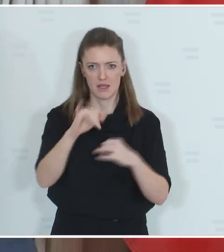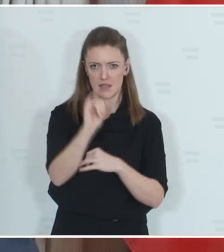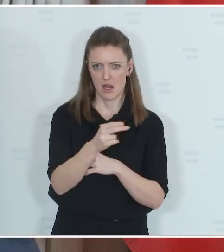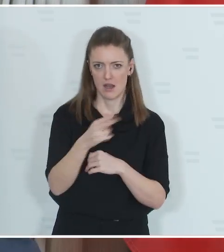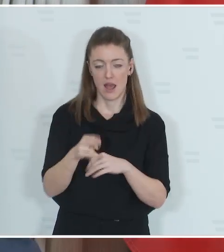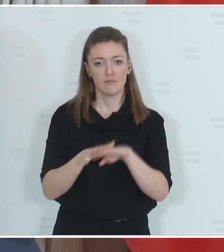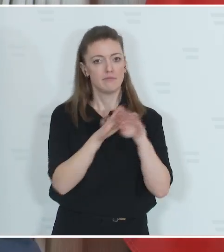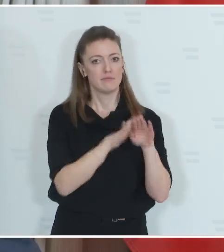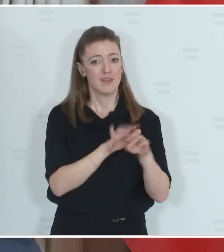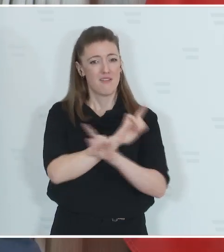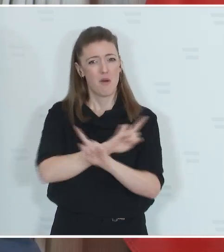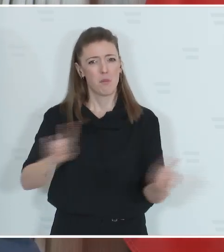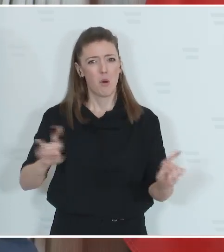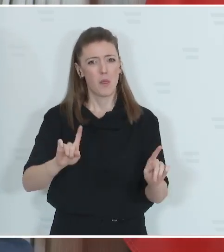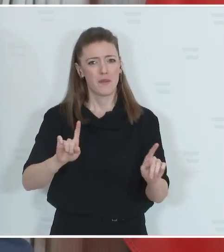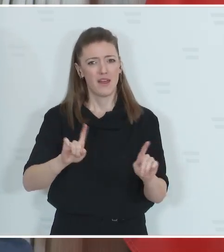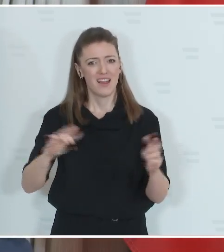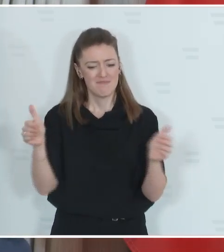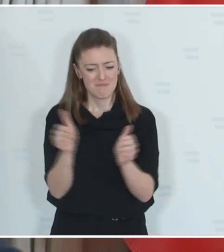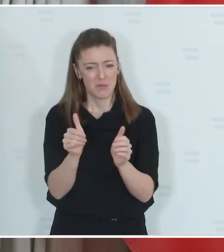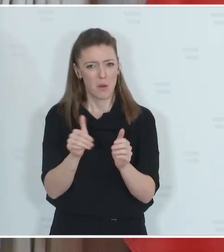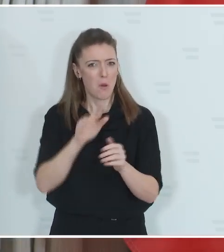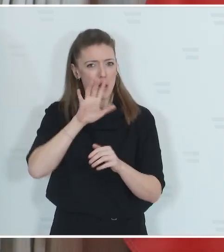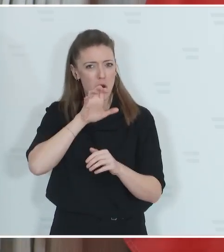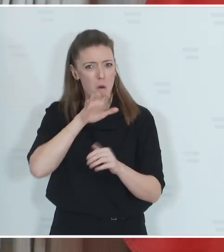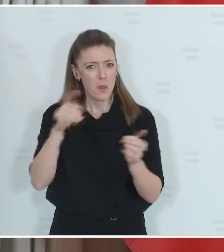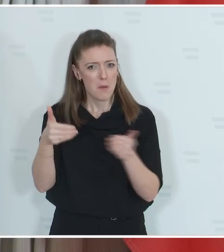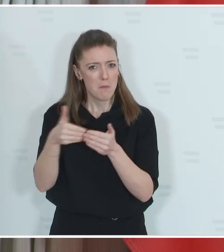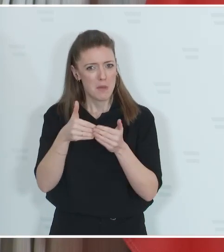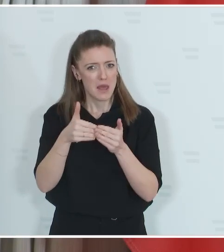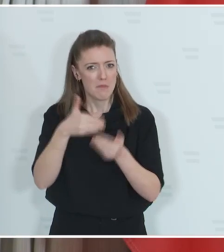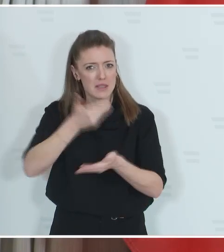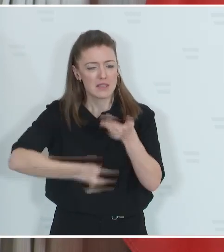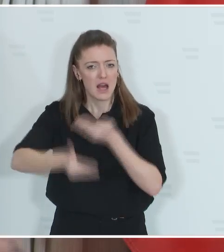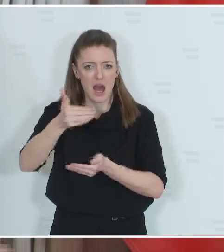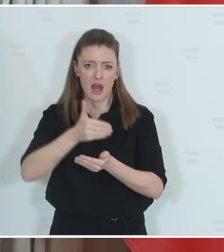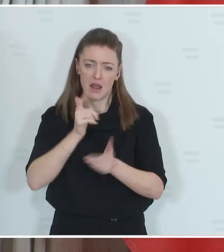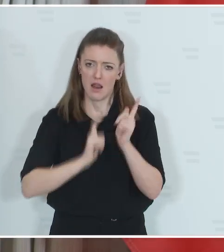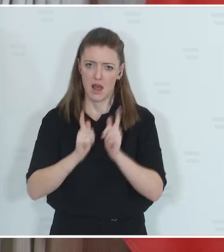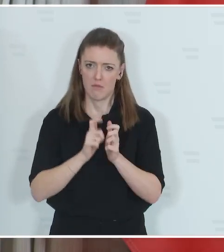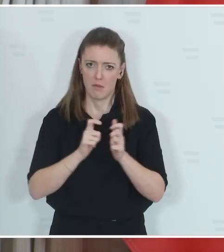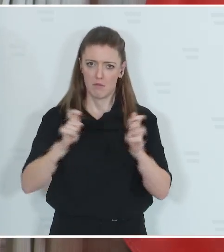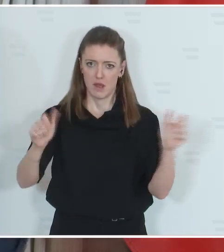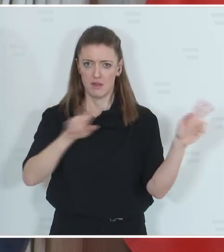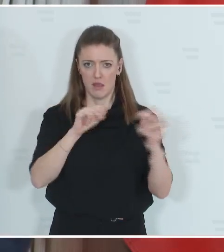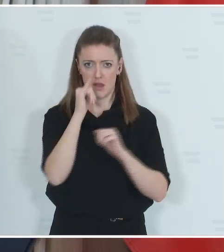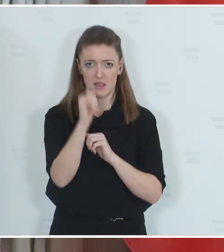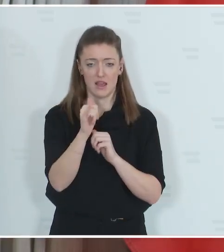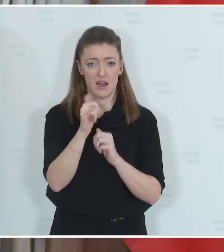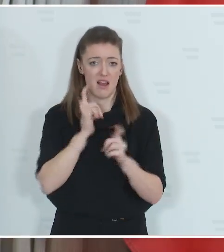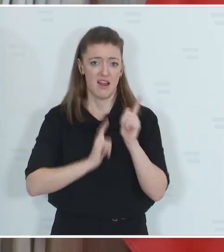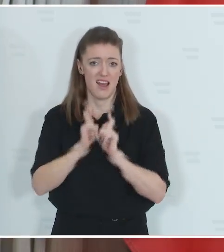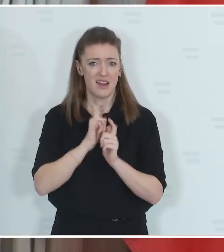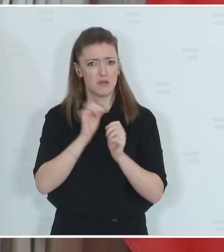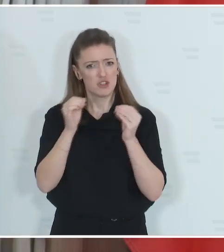Welpenhandel, leider auch ein Thema, das zunehmend Bedeutung erlangt, weil eben manche Hunderassen modern sind,